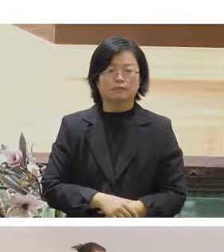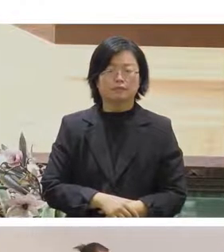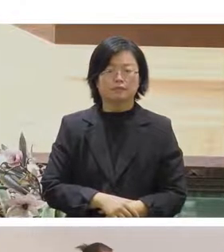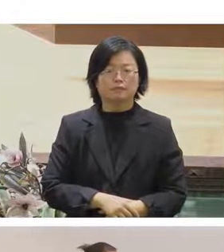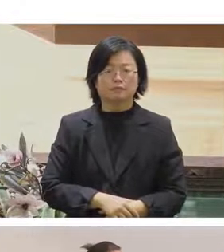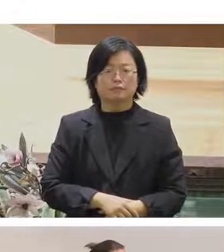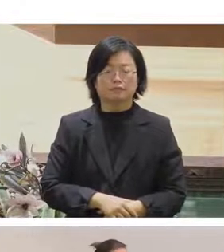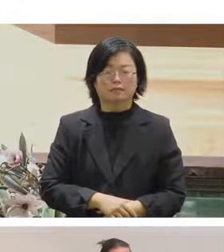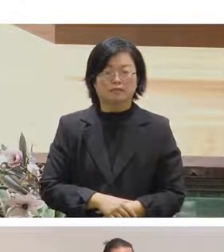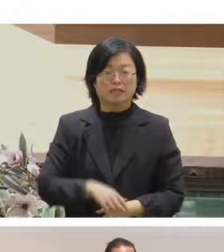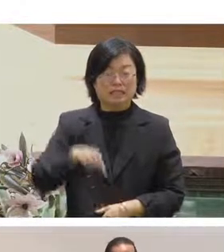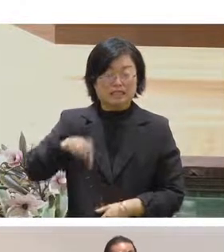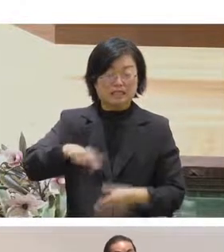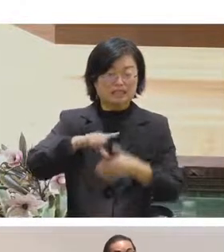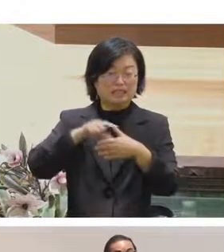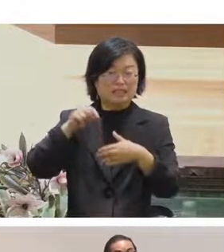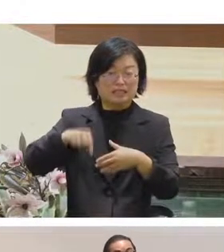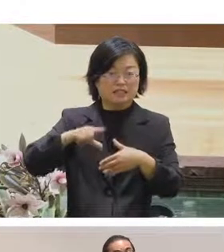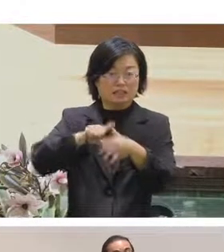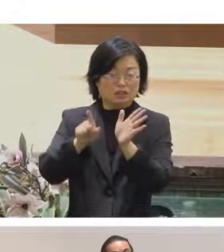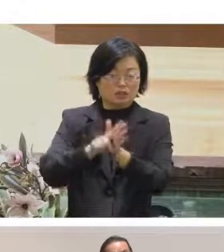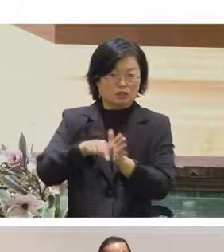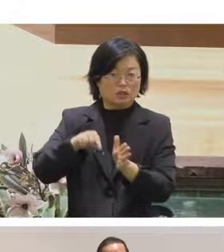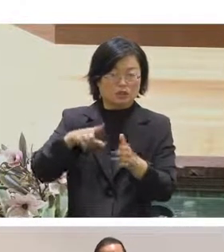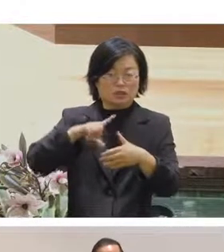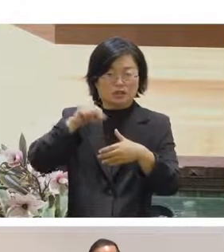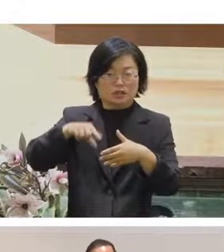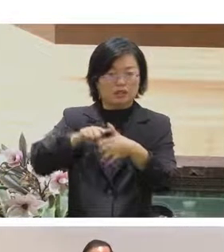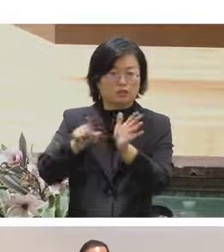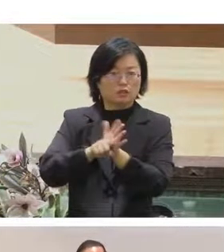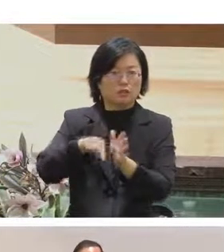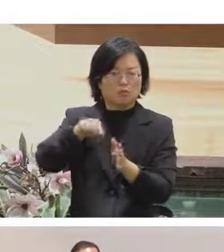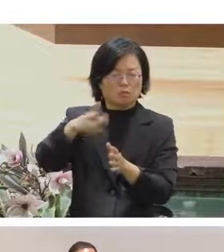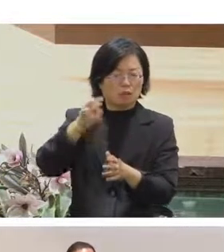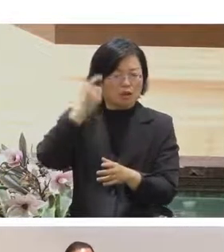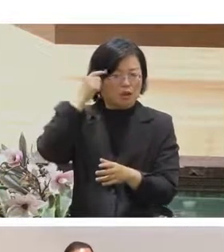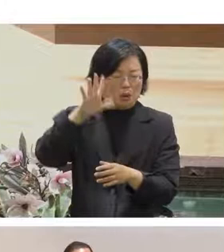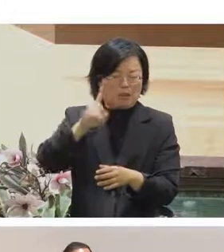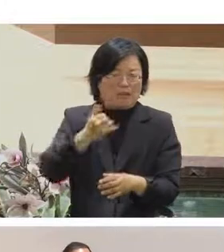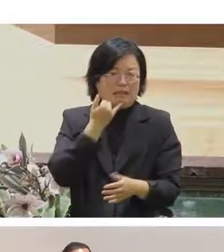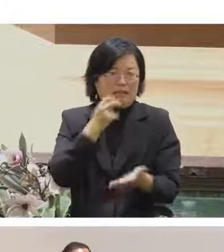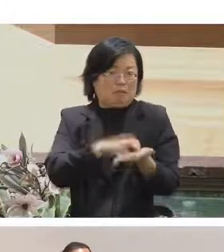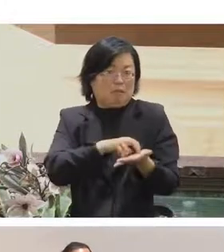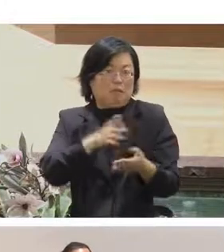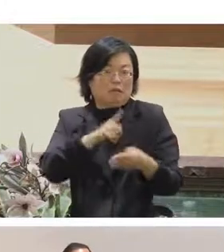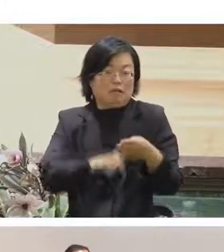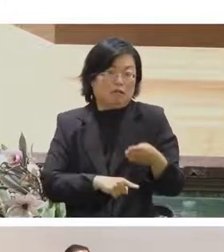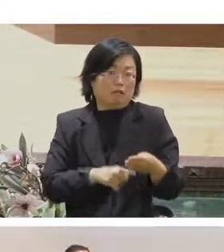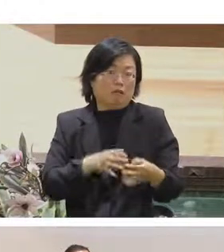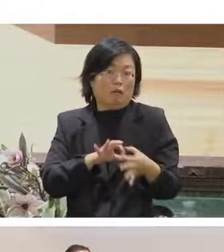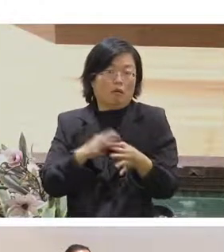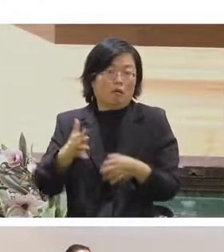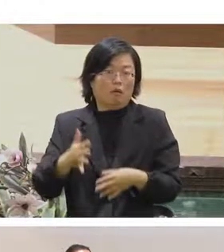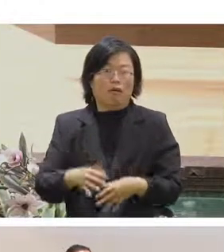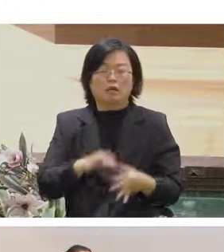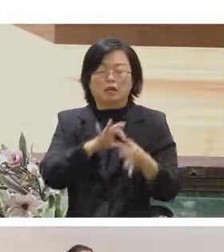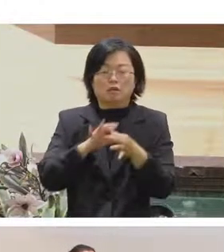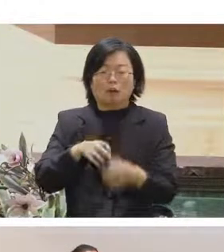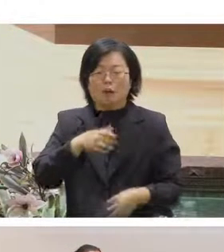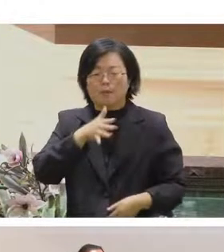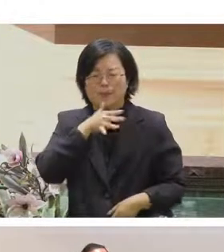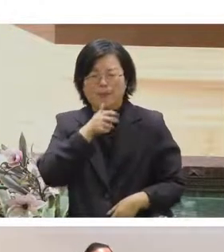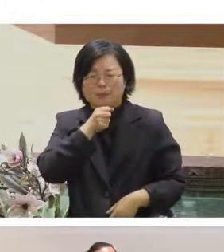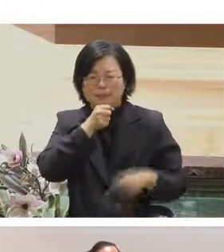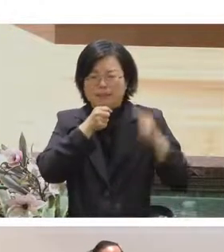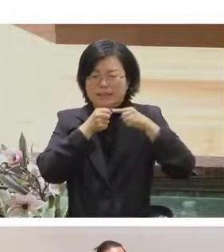怖的事情一直正在發生但其實我自己心裡非常焦慮因為導播直播就會聽到那個麥克風一直收到重複的聲音